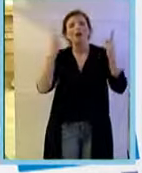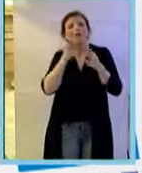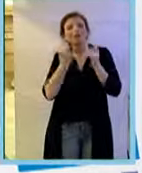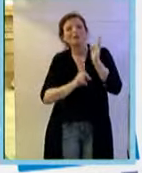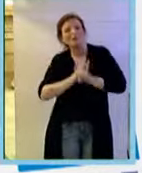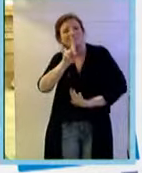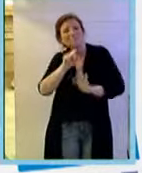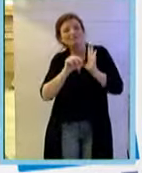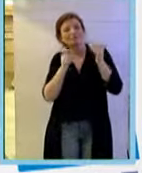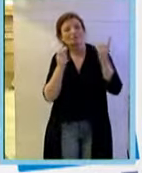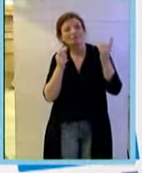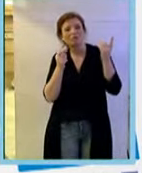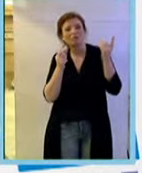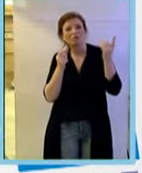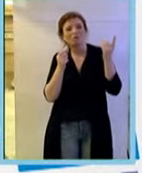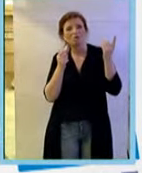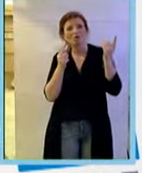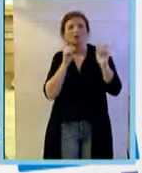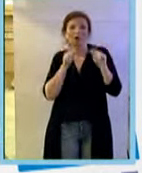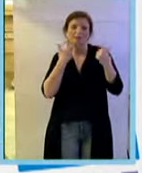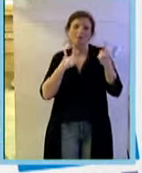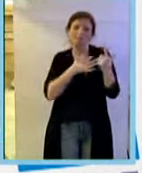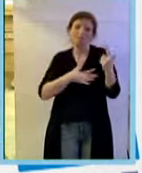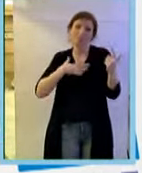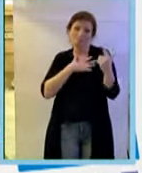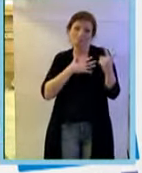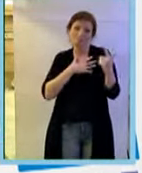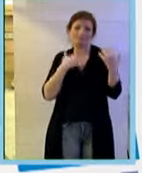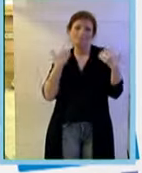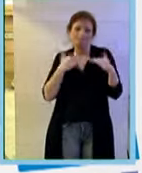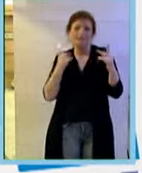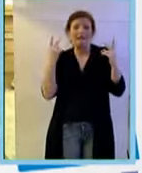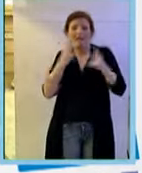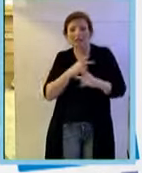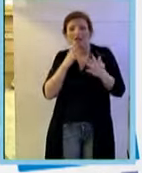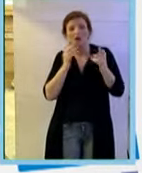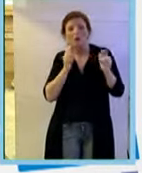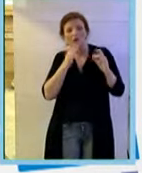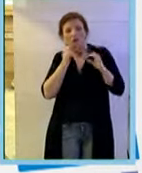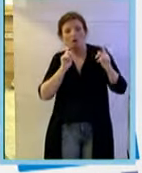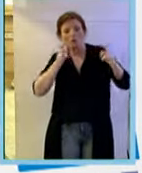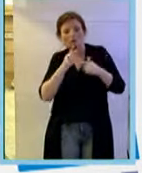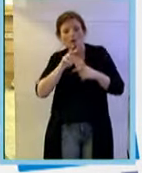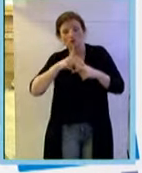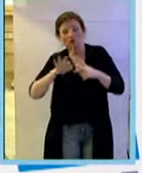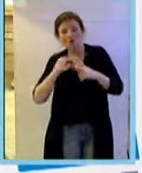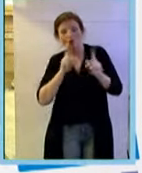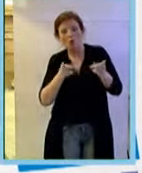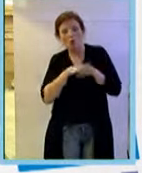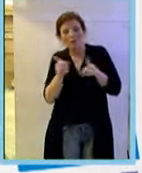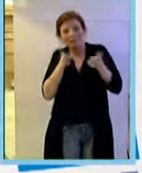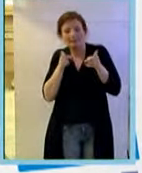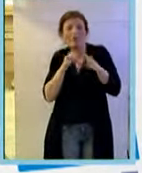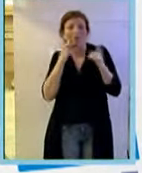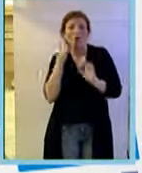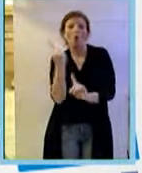che ha dato una grossa soddisfazione non mi metto a suggerire il bloccare il VGF con l'anticorpo è l'unico modo per